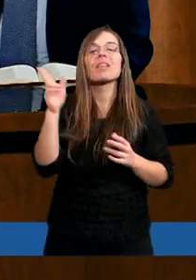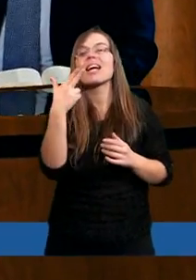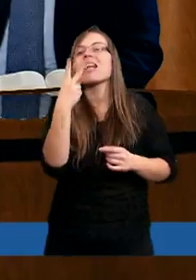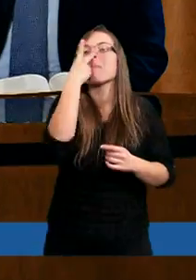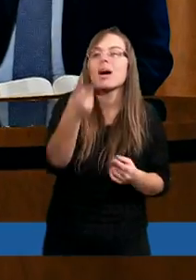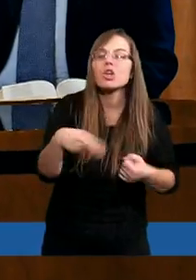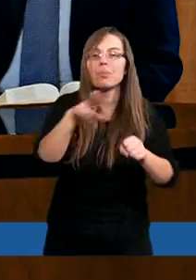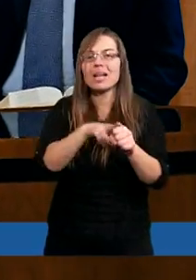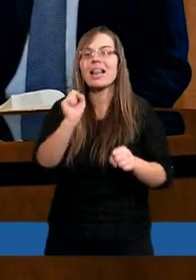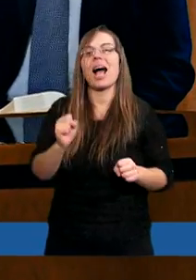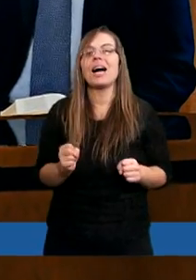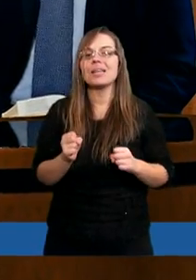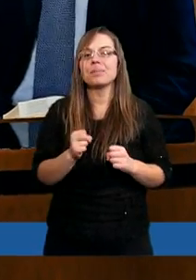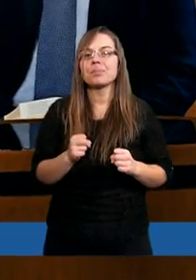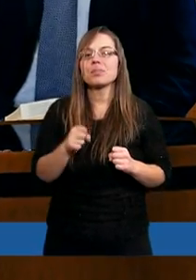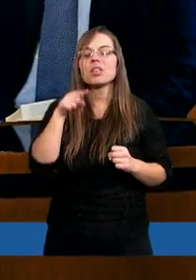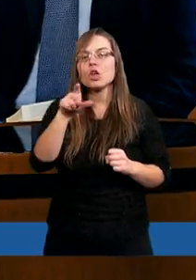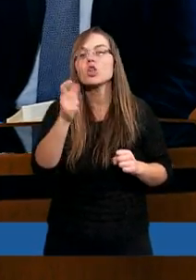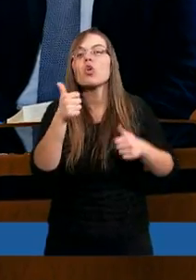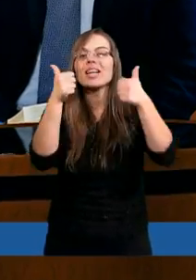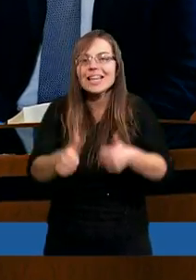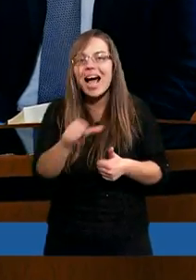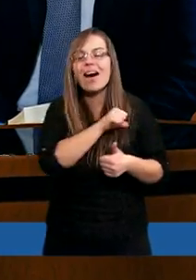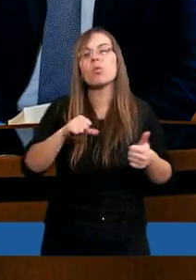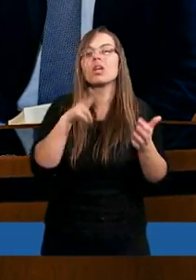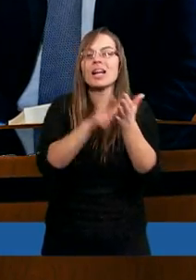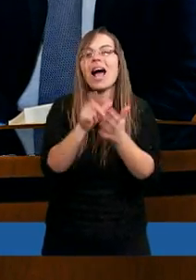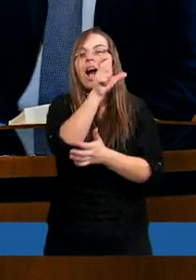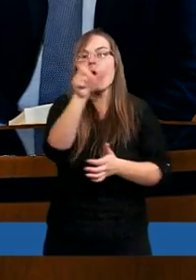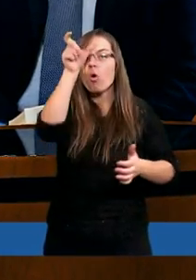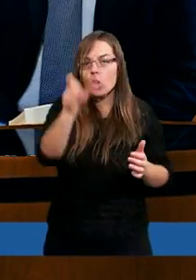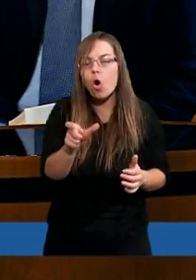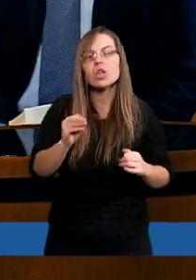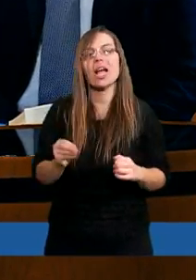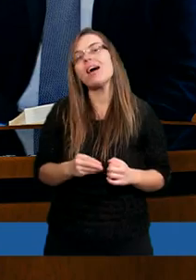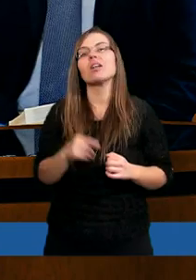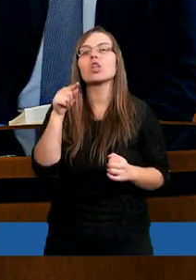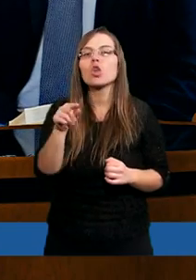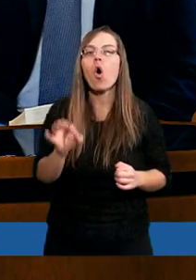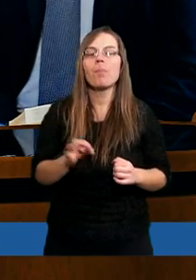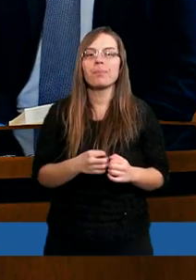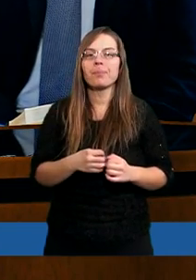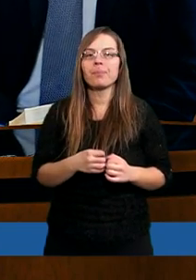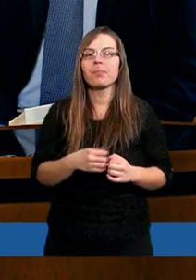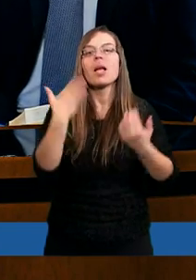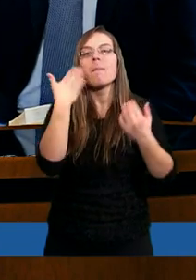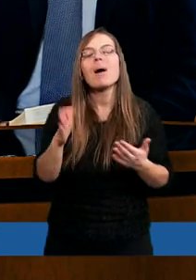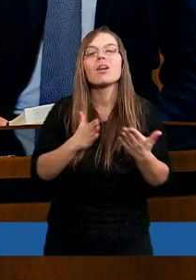Kiedy patrzymy na to, co stało się na wzgórzu Golgoty, to